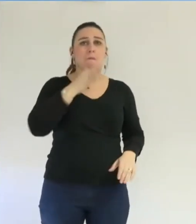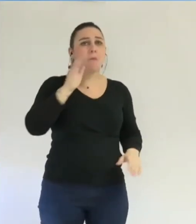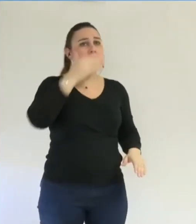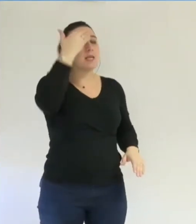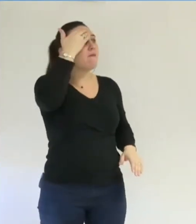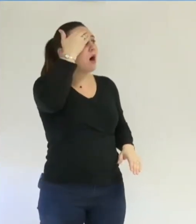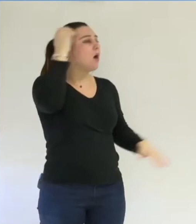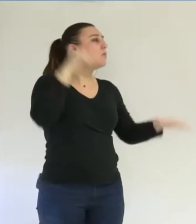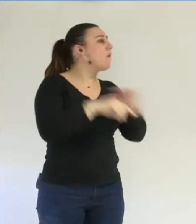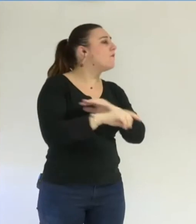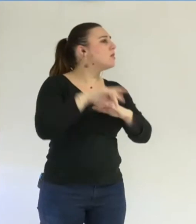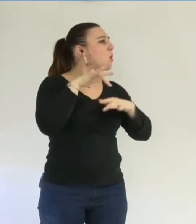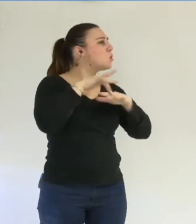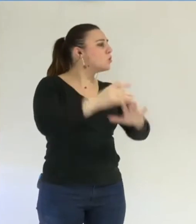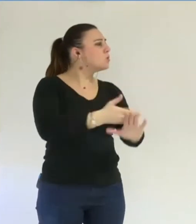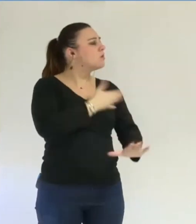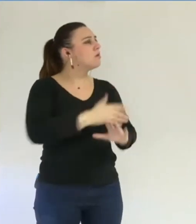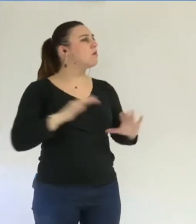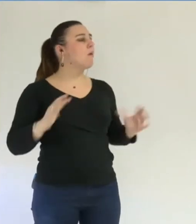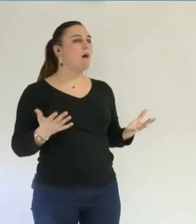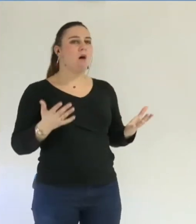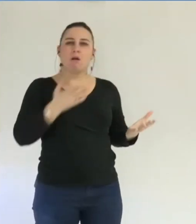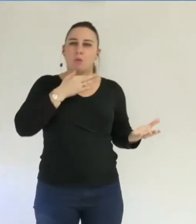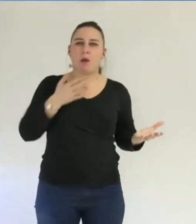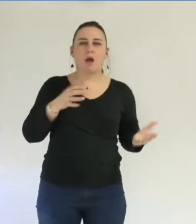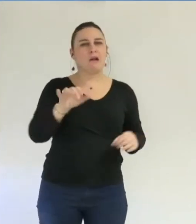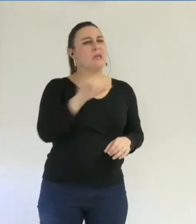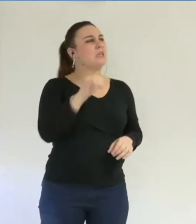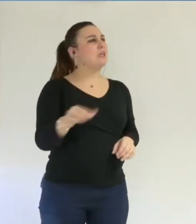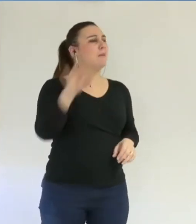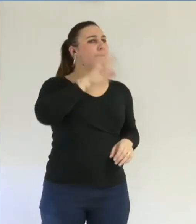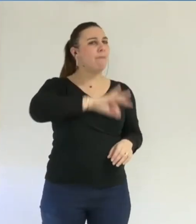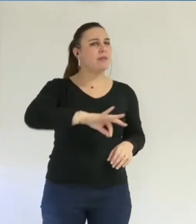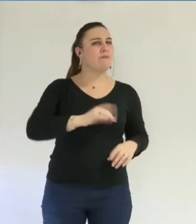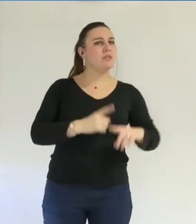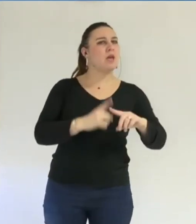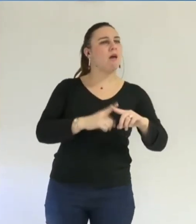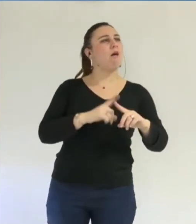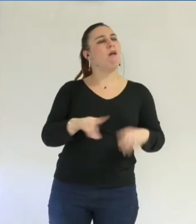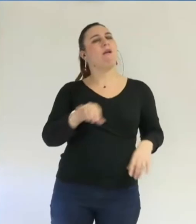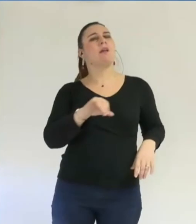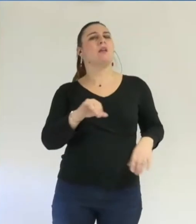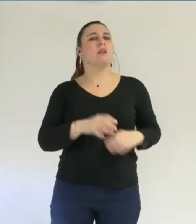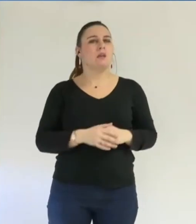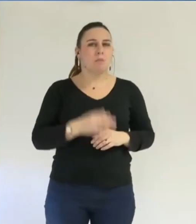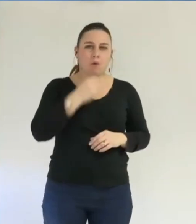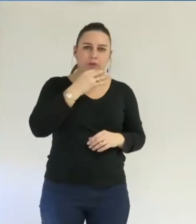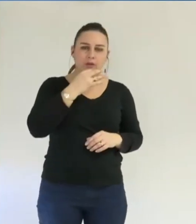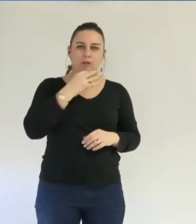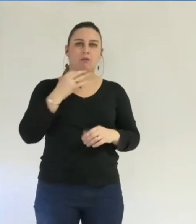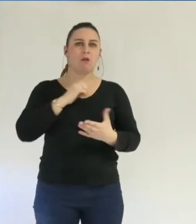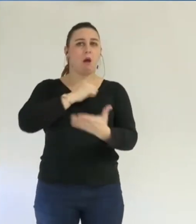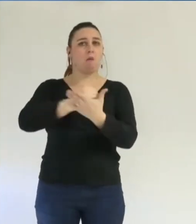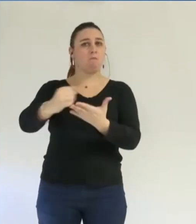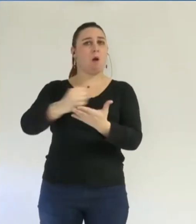faits se sont déroulés ainsi, qui en a été les bénéficiaires, pourquoi cette emprise des banques